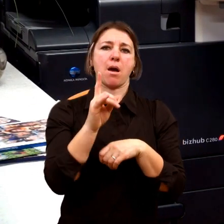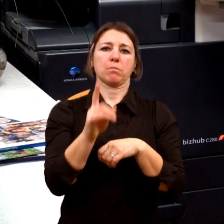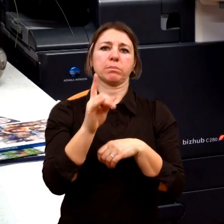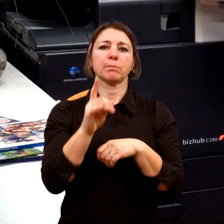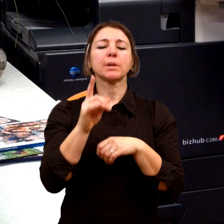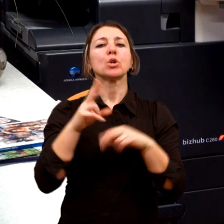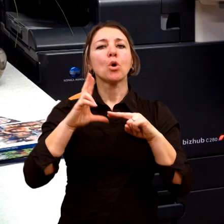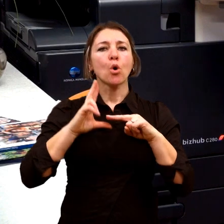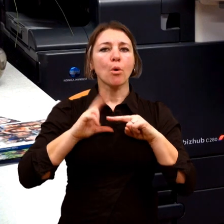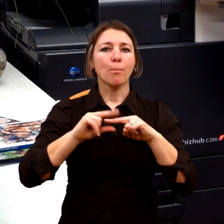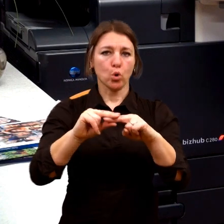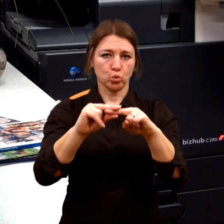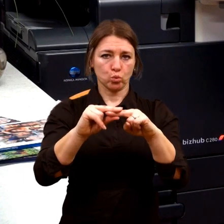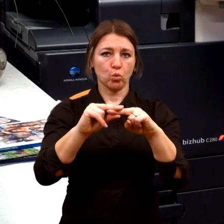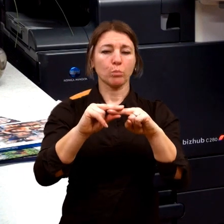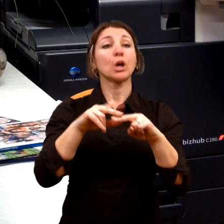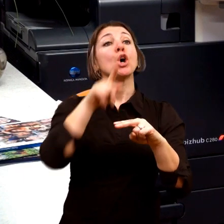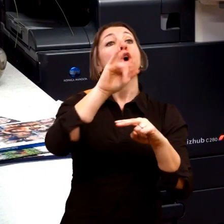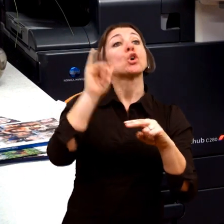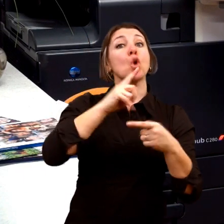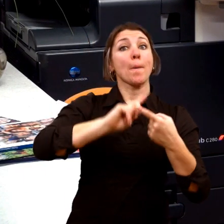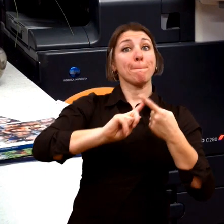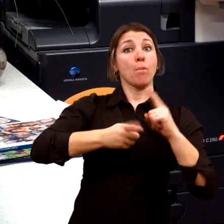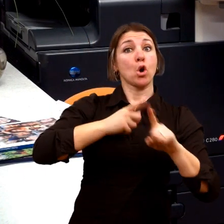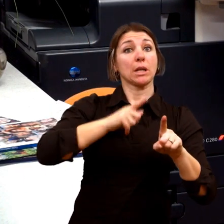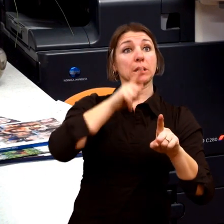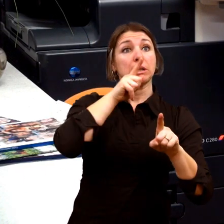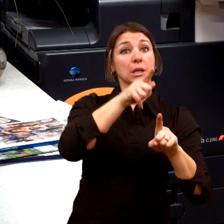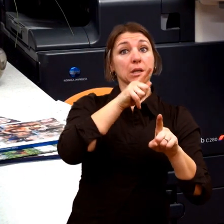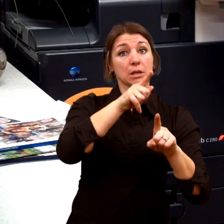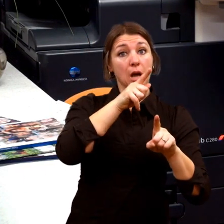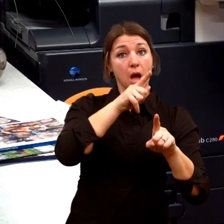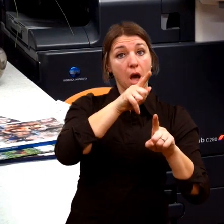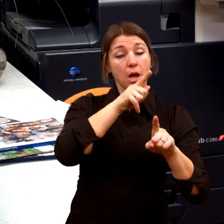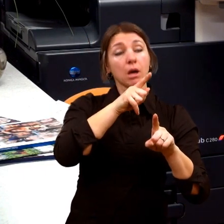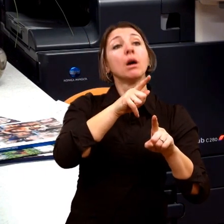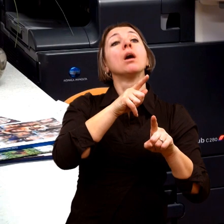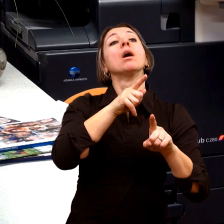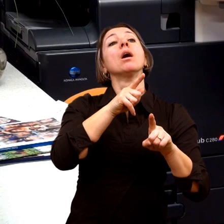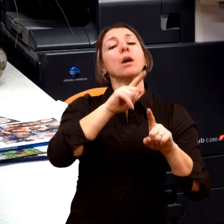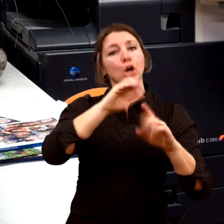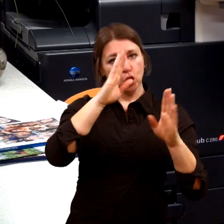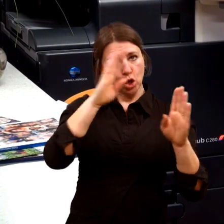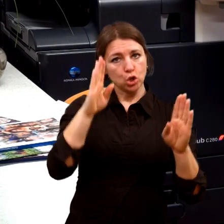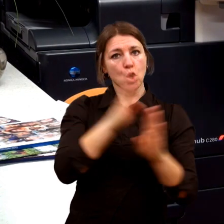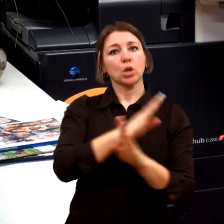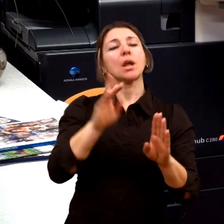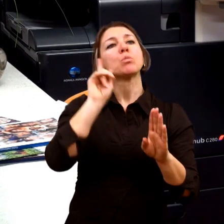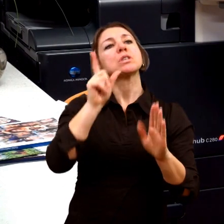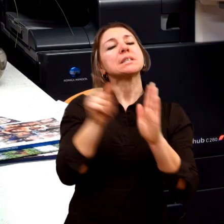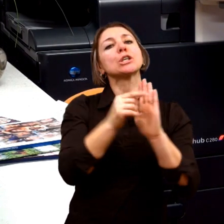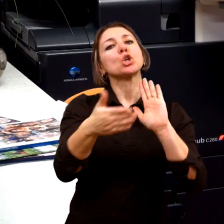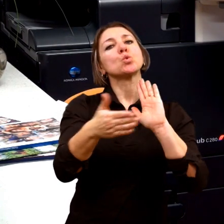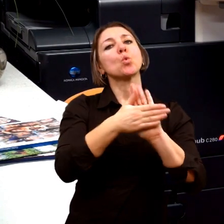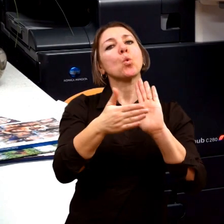kteří to zavádějí, aby prokázali. A ne, že to jenom politicky prohlašují, ale že to je přínosné.